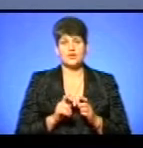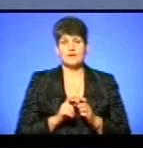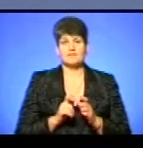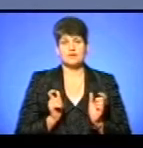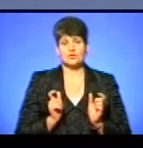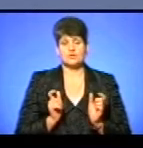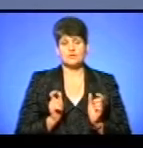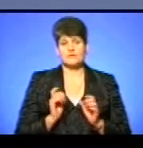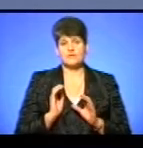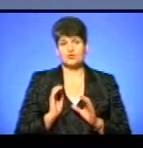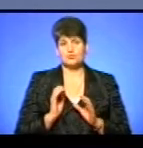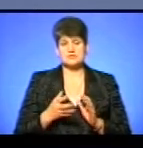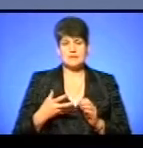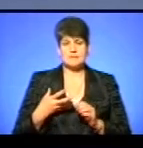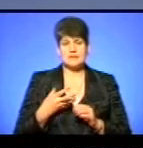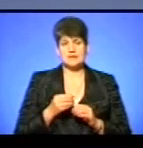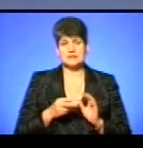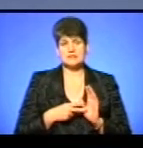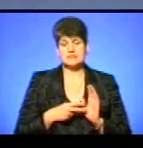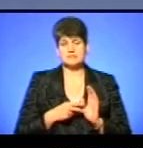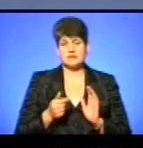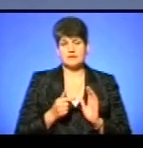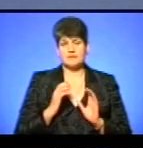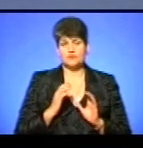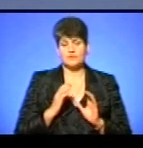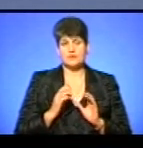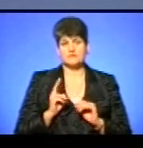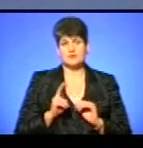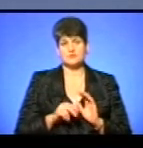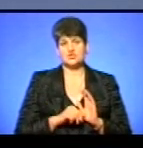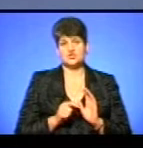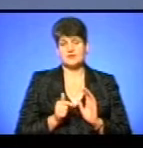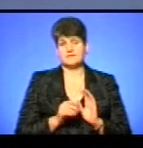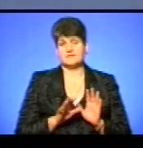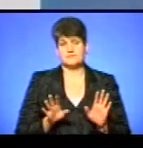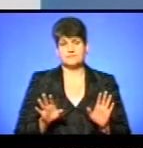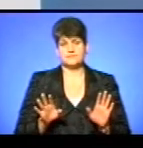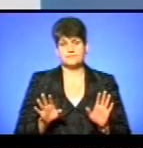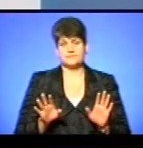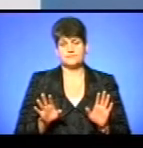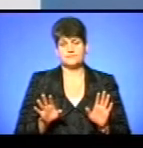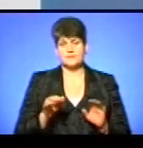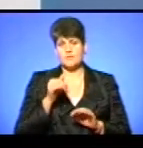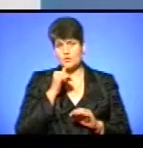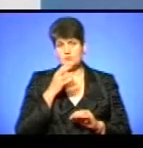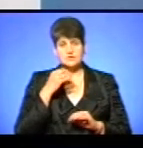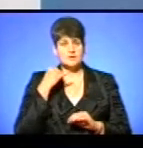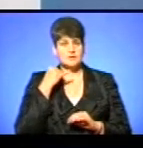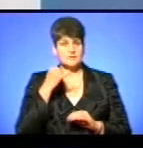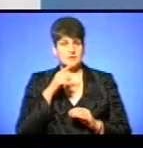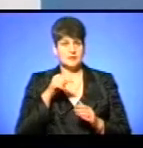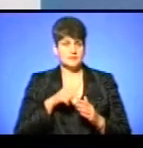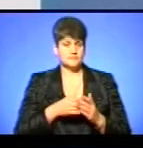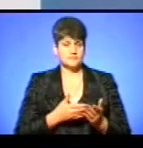в автобусах платити за проїзд 7 гривень, а в тролейбусах 6 гривень. Зрозуміло, спробуємо дати відповідь на ще. Одне запитання.